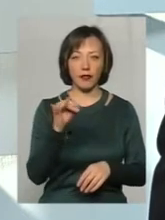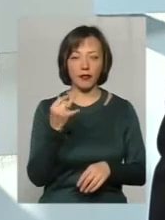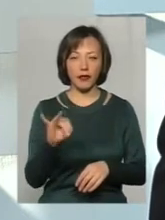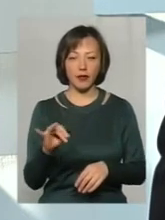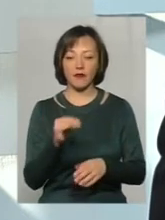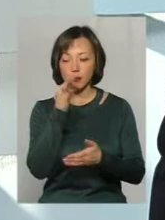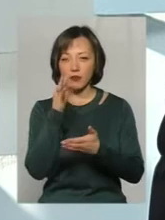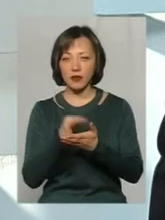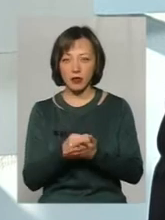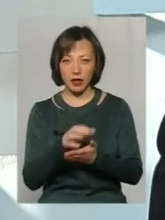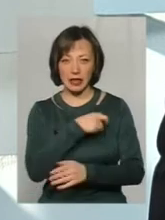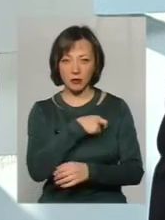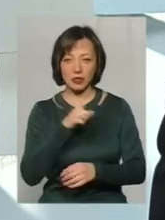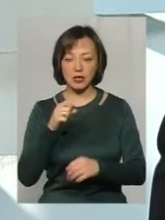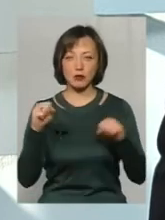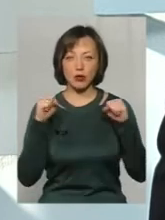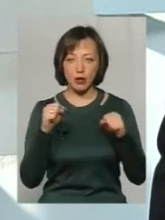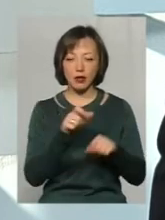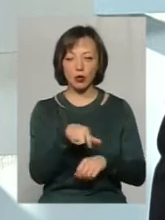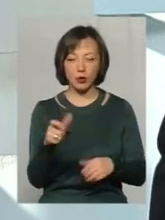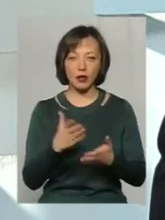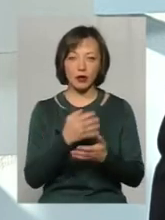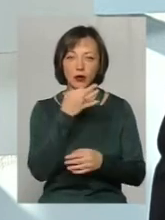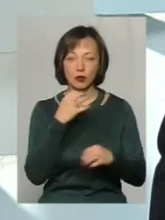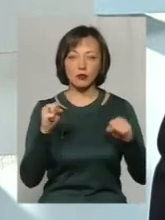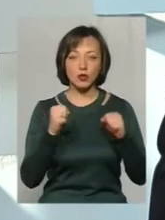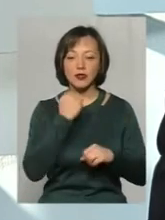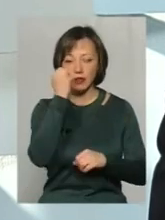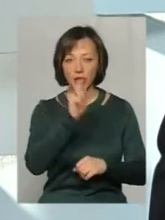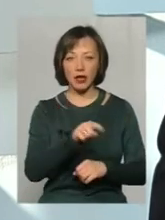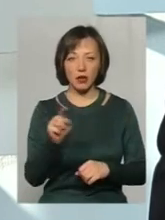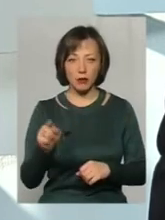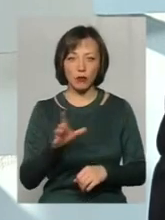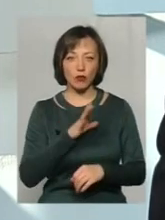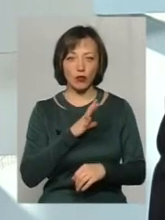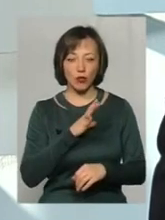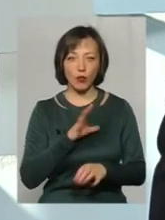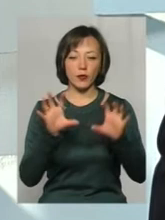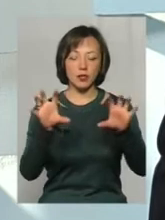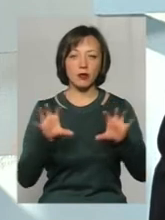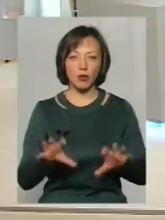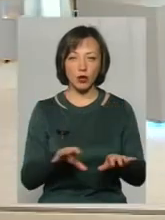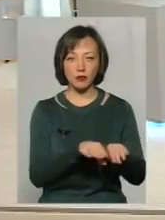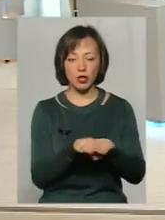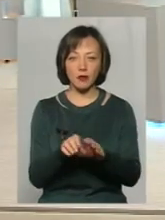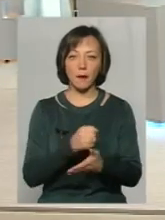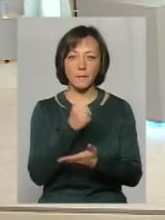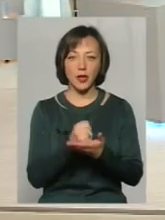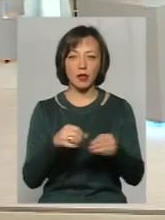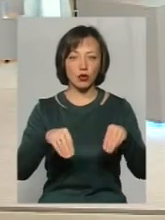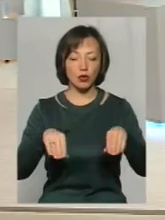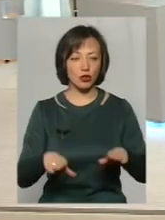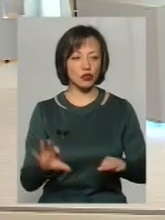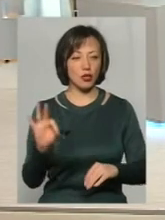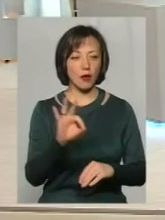людей, які люблять спорт. Завдяки ним було на законодавчому рівні прийнято рішення